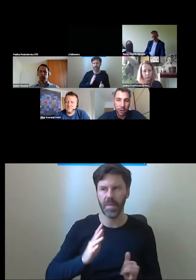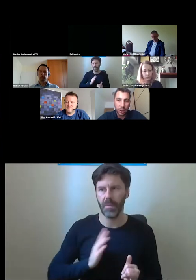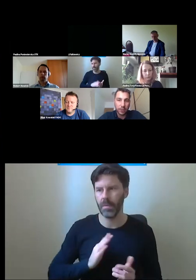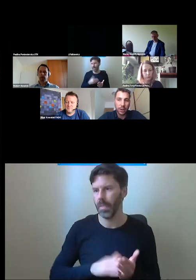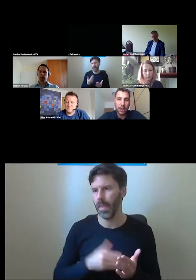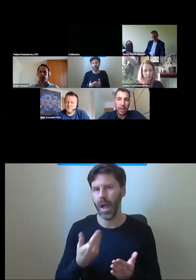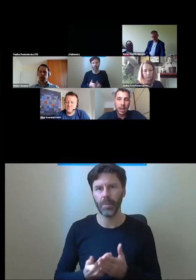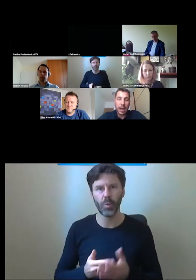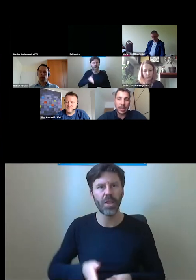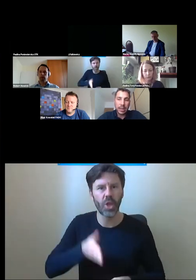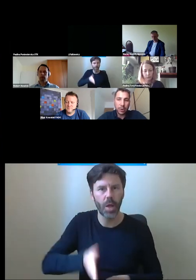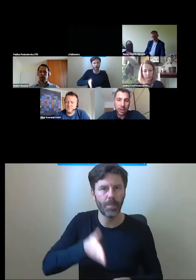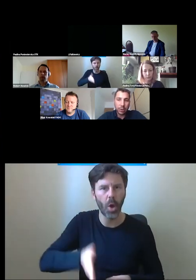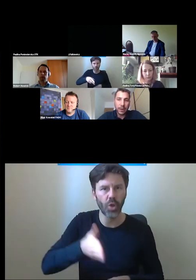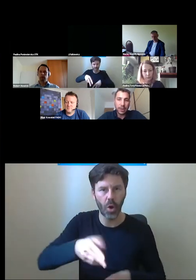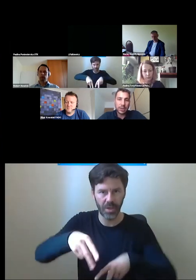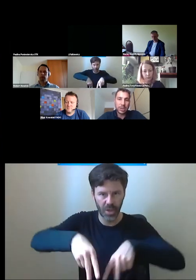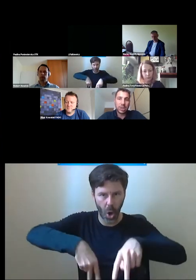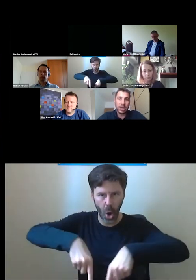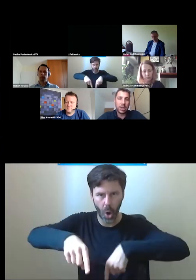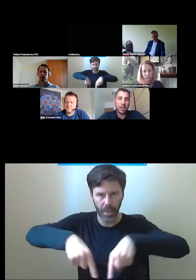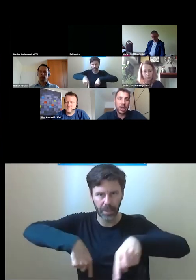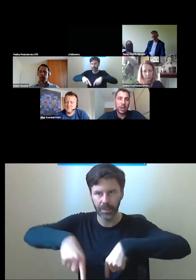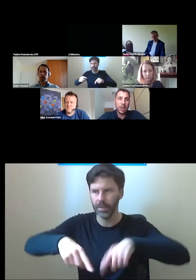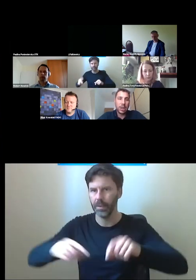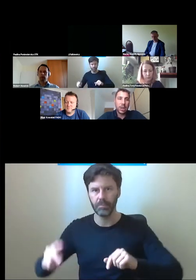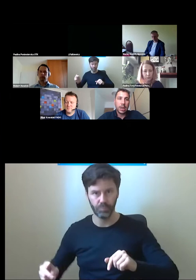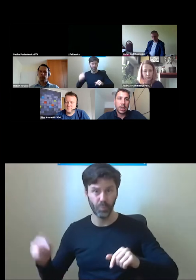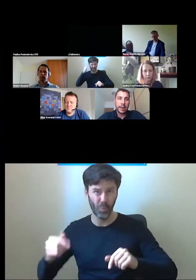wiem, przestory kolejowe, ale samo kształtowanie przestrzeni.